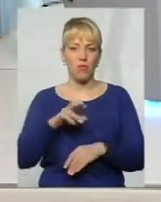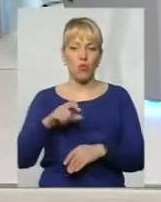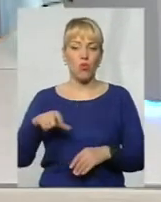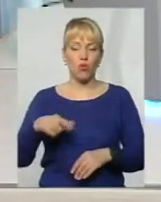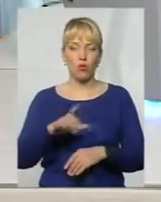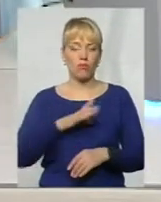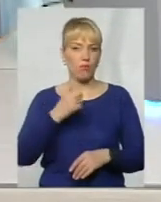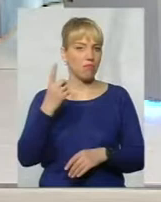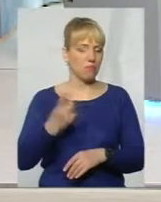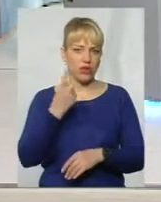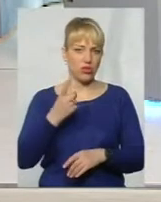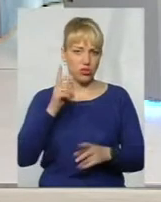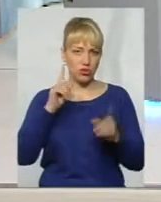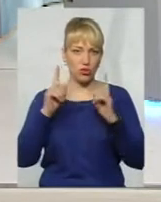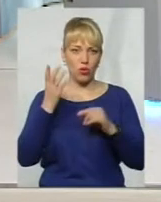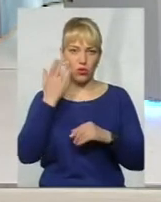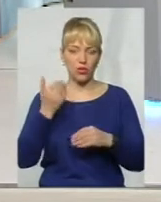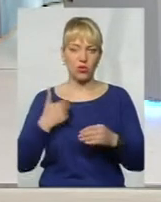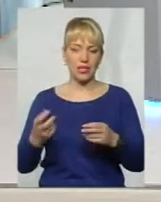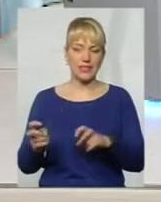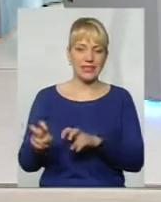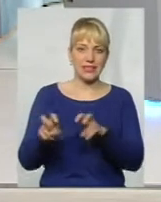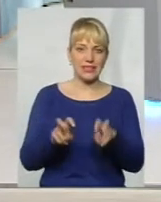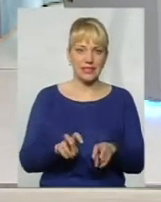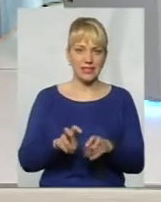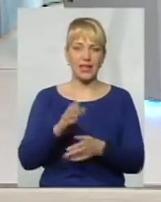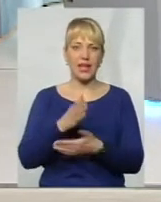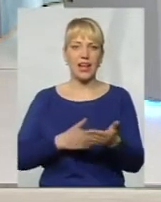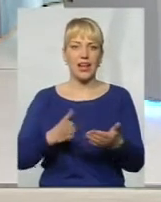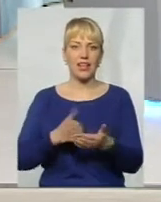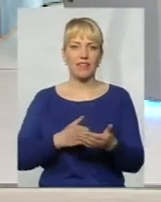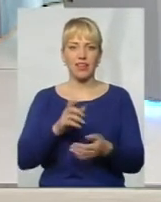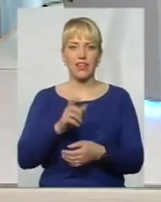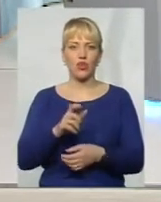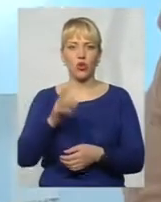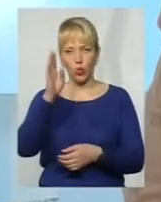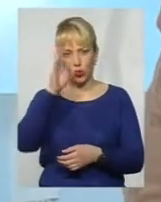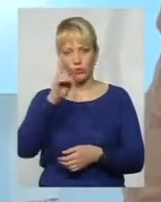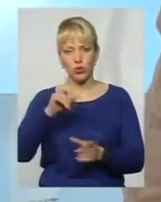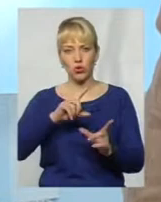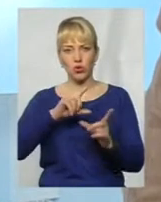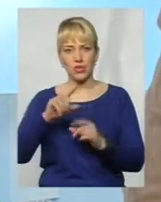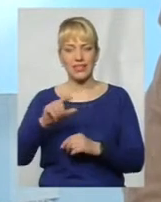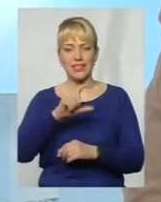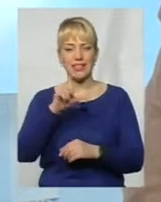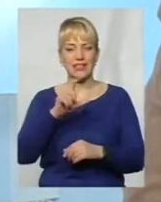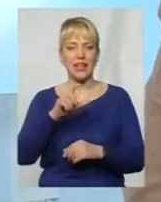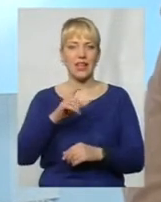до нас сіли ліквідатори, хлопці, які їхали іменно з реактора.